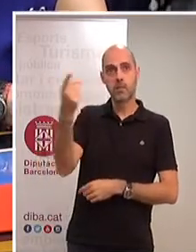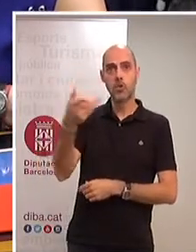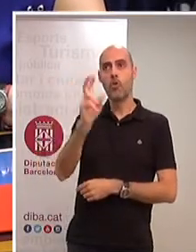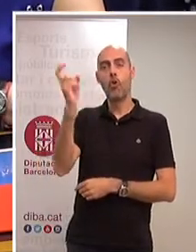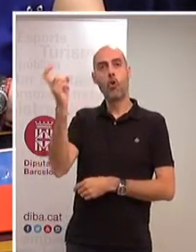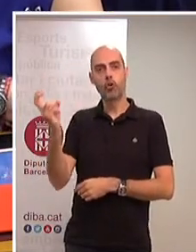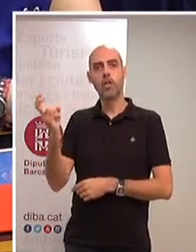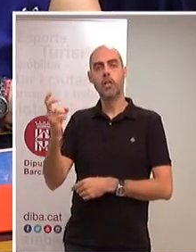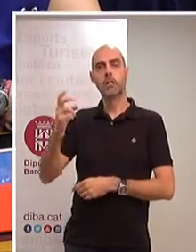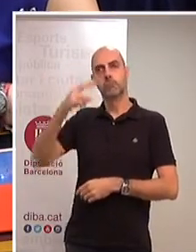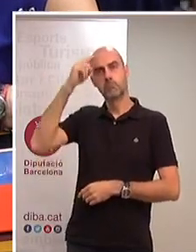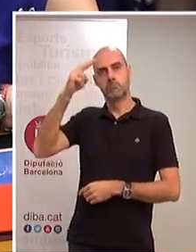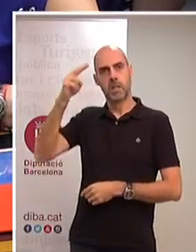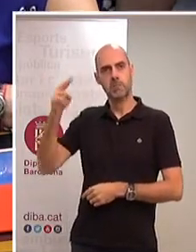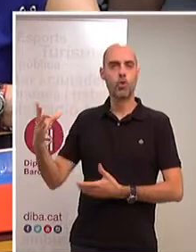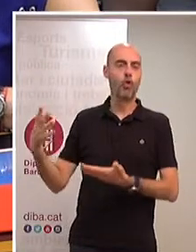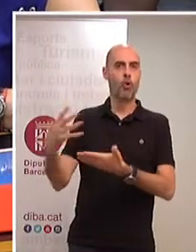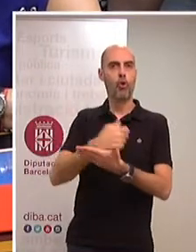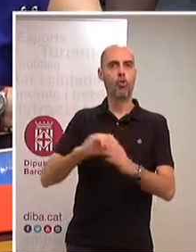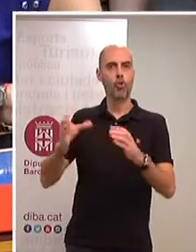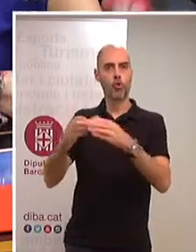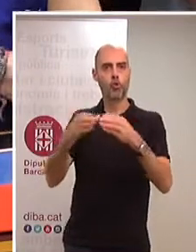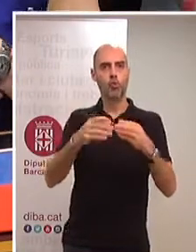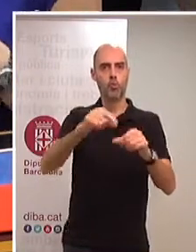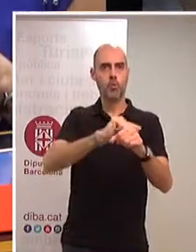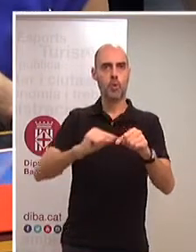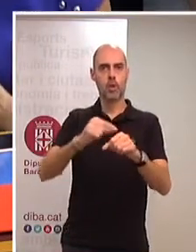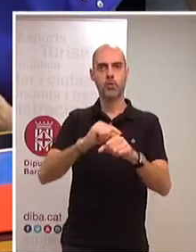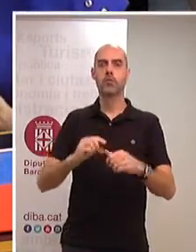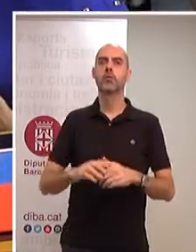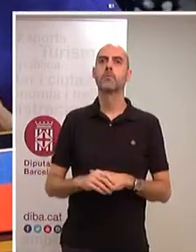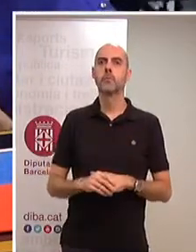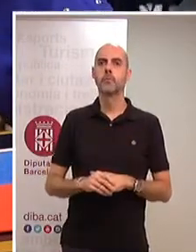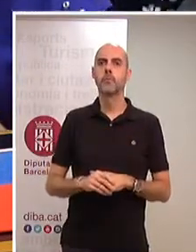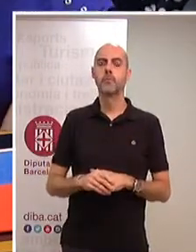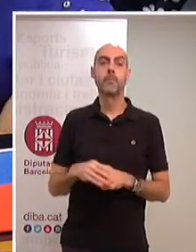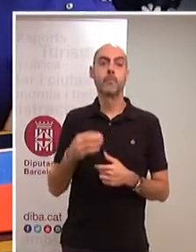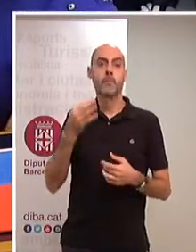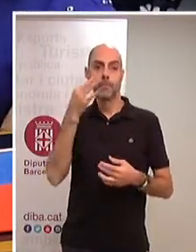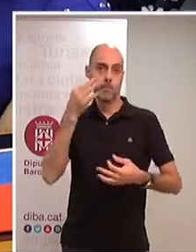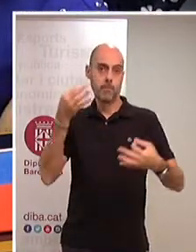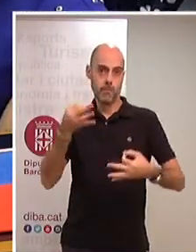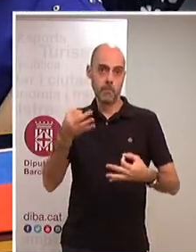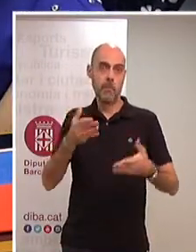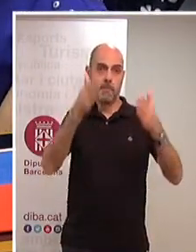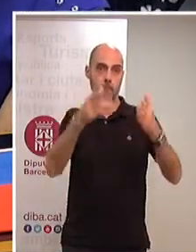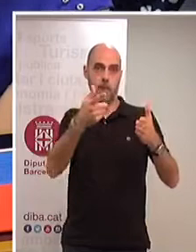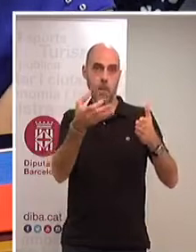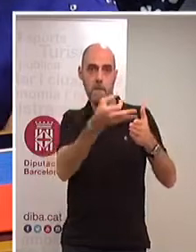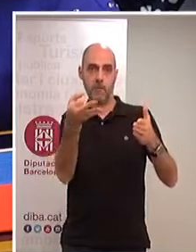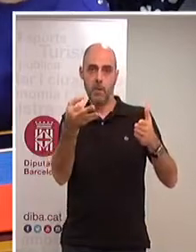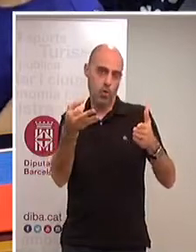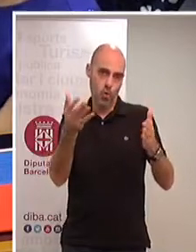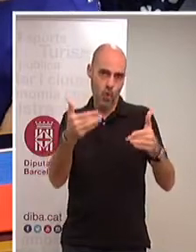formacions polítiques o altres partits polítics. És cert que vostè tampoc no és perfecte, perquè